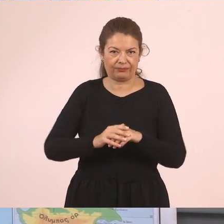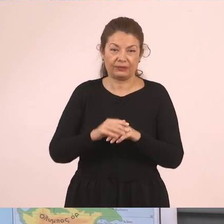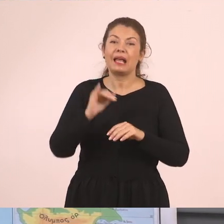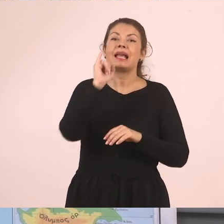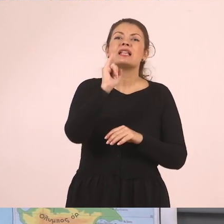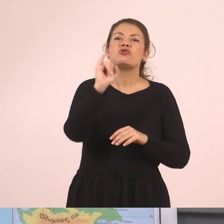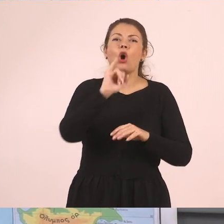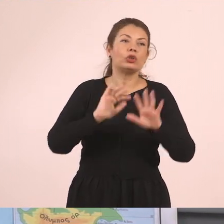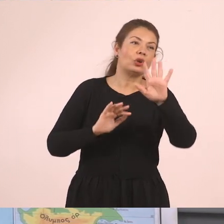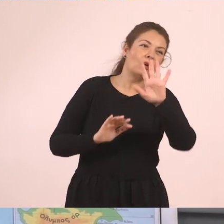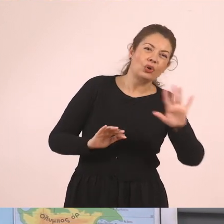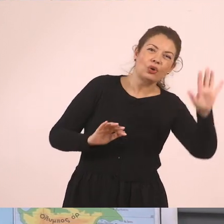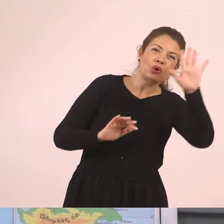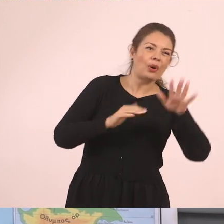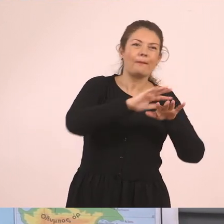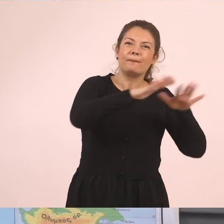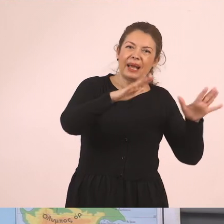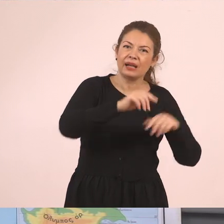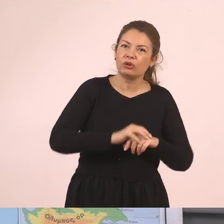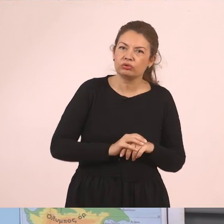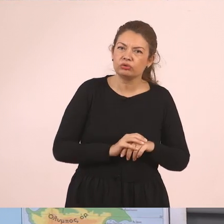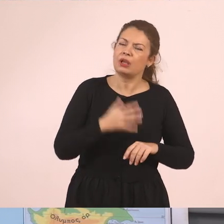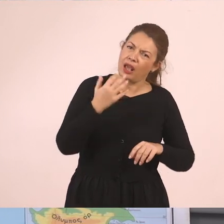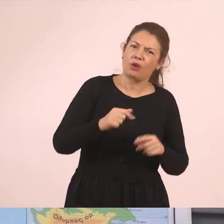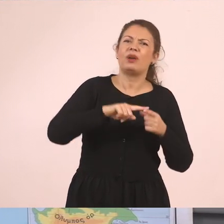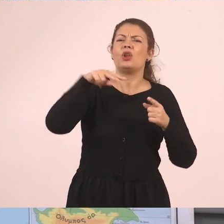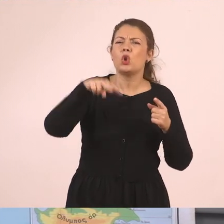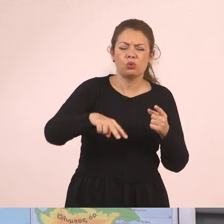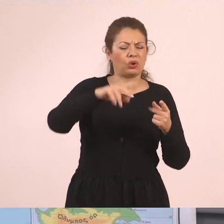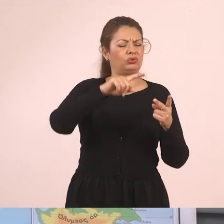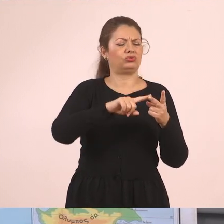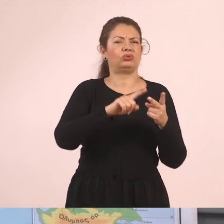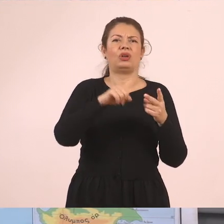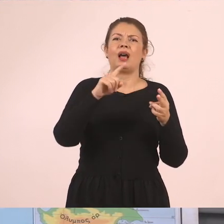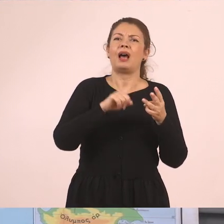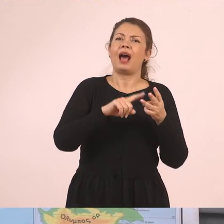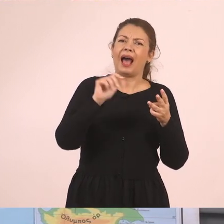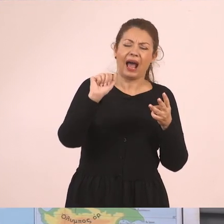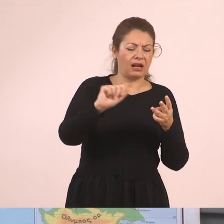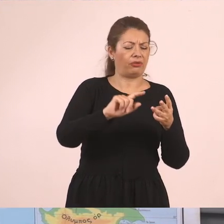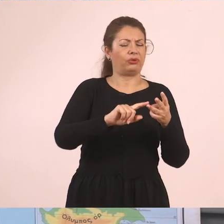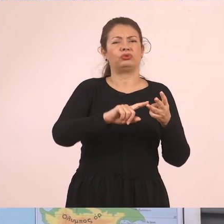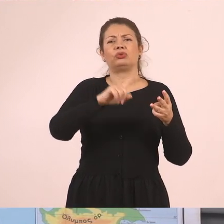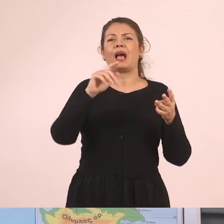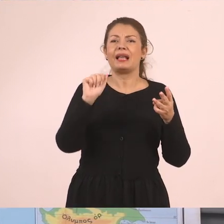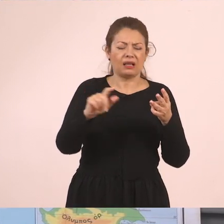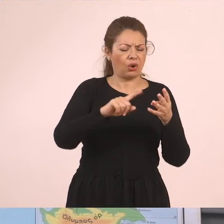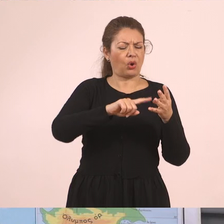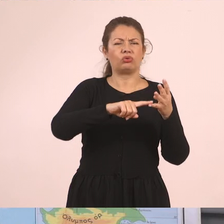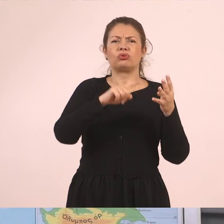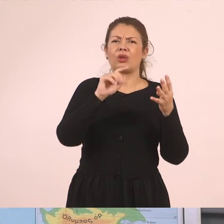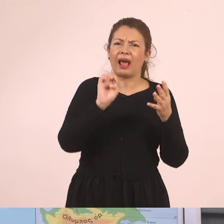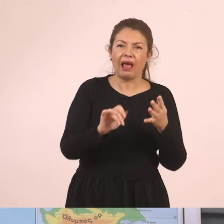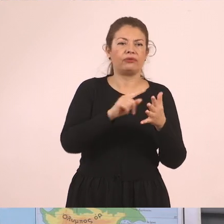Πέλαγος. Ποια ποτάμια εκβάλλουν. Έχουμε τον Λούρο, έχουμε τον Άραχθο, έχουμε τον Αχελό, τον